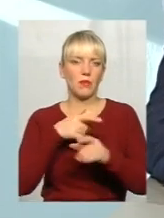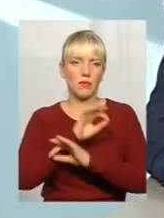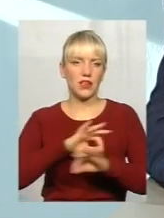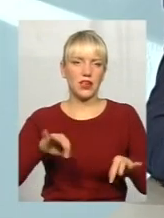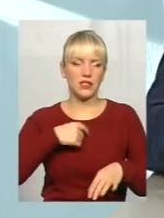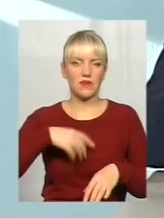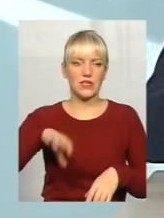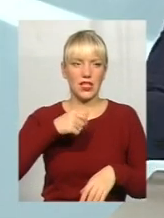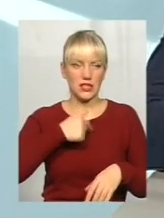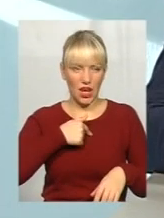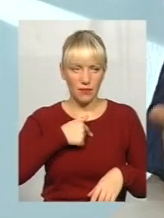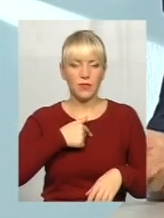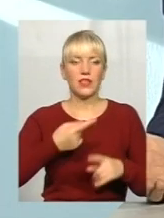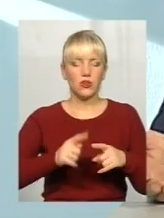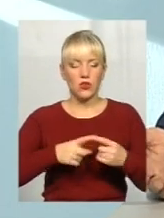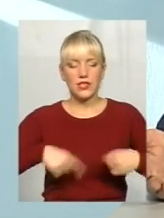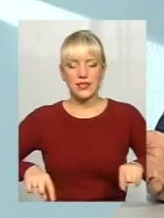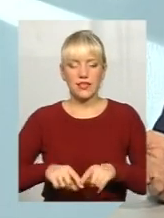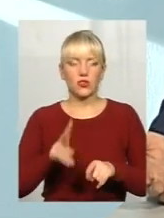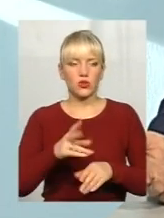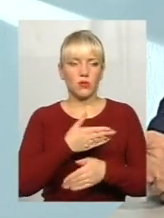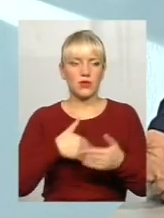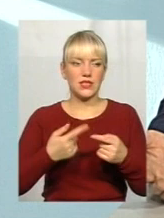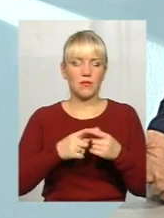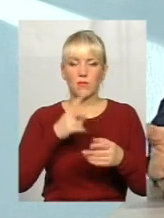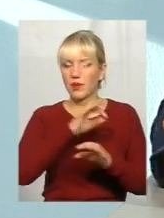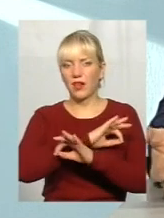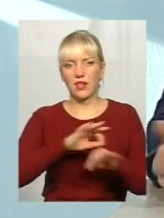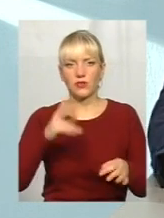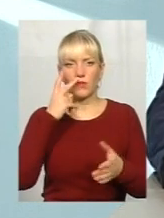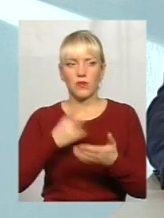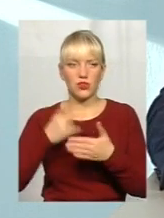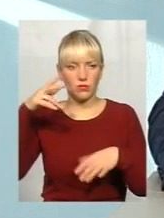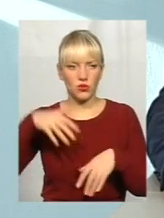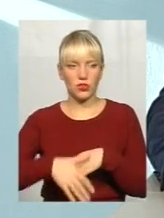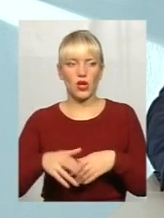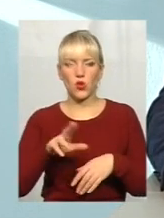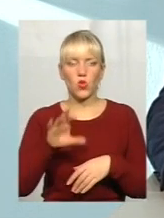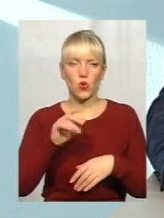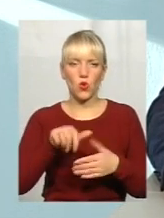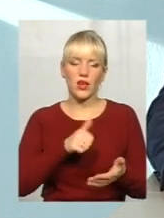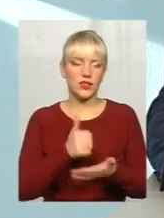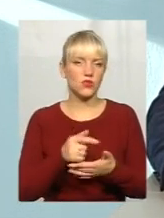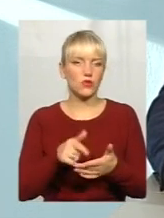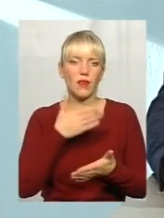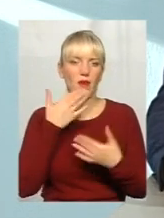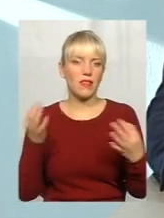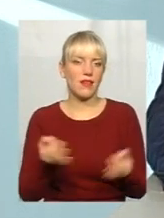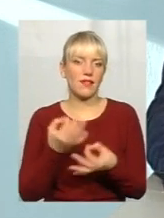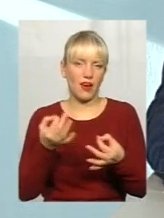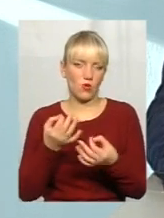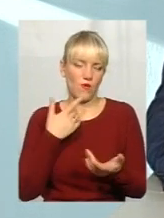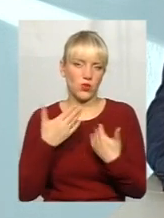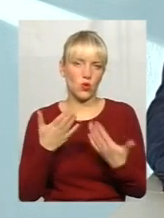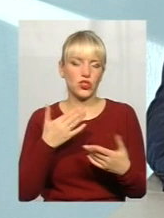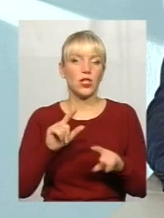принаймні, я той сектор, з яким я спілкуюся, ми це прекрасно бачимо і розумію. В даному випадку до лідерства не має ніякого відношення. Тому,